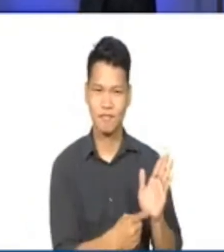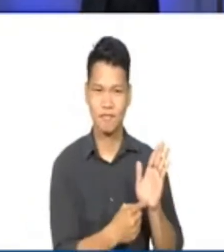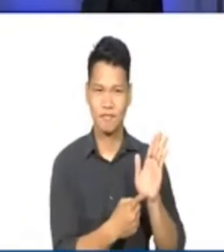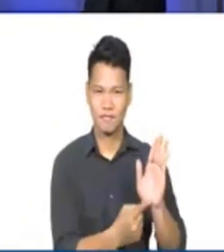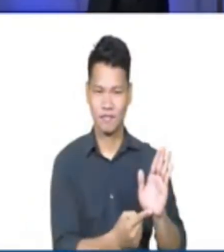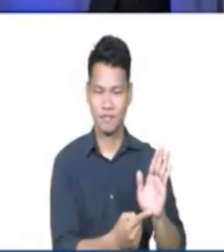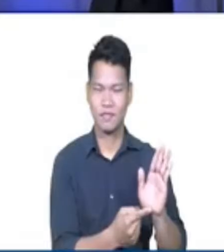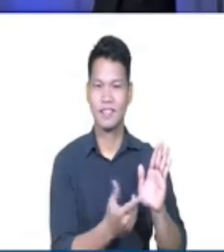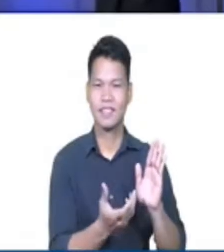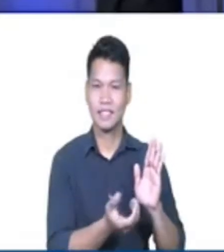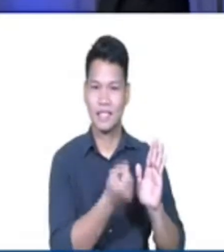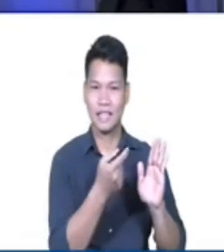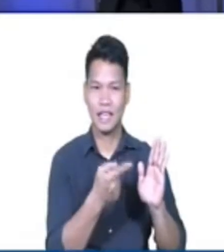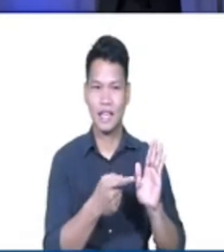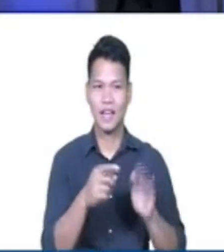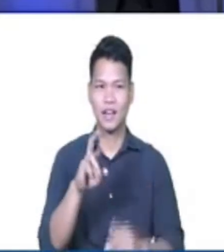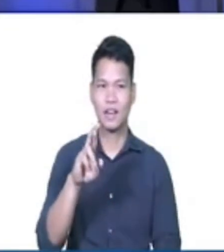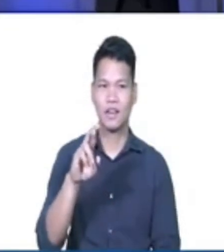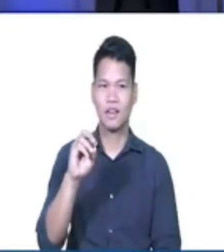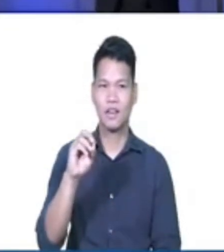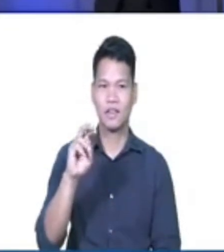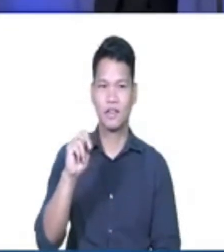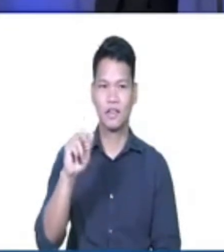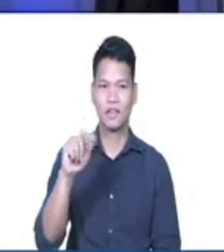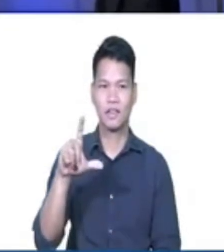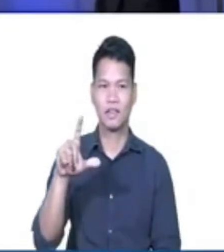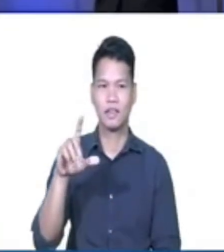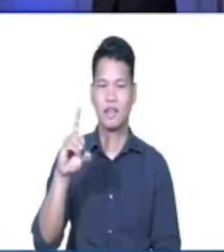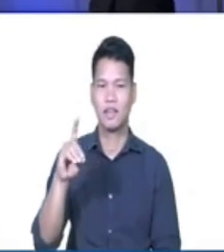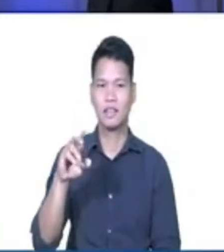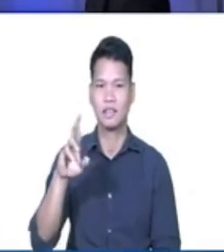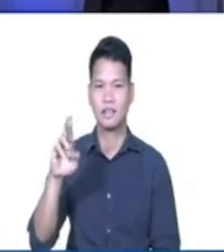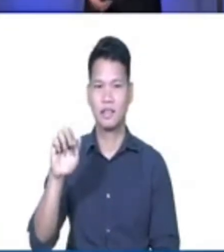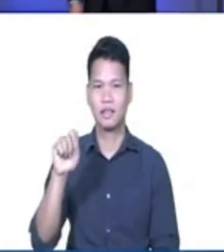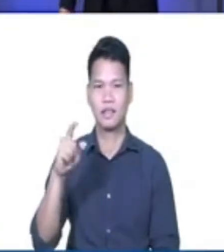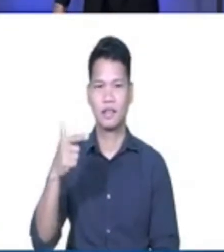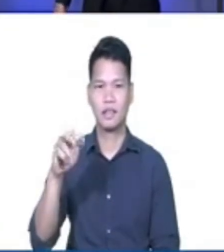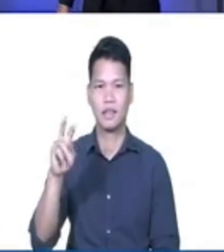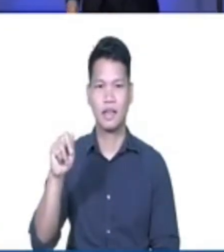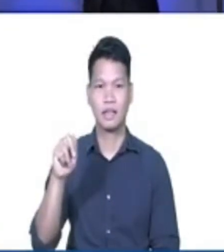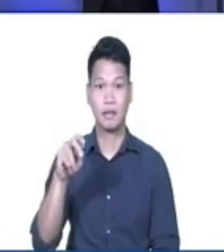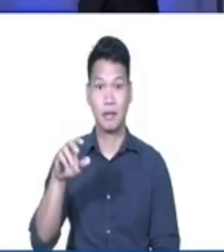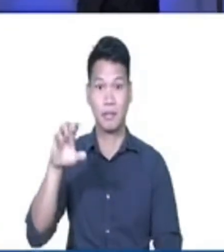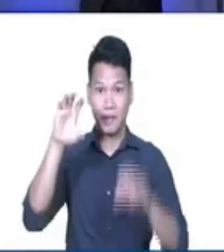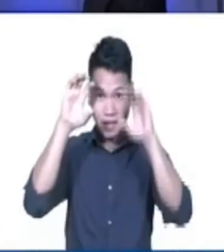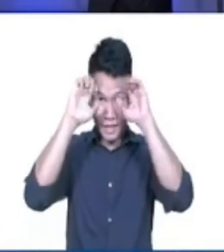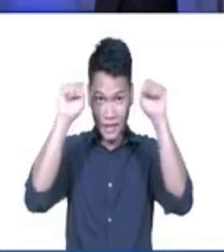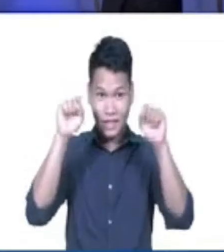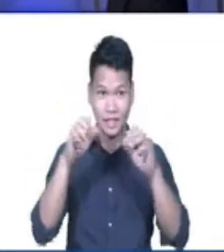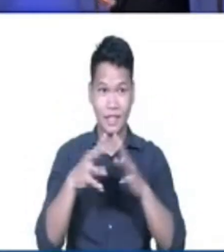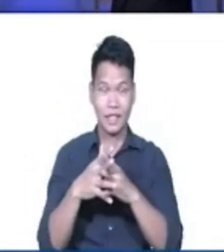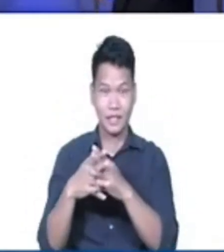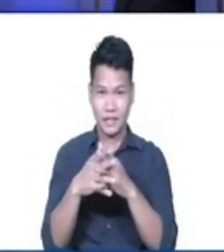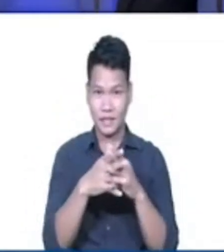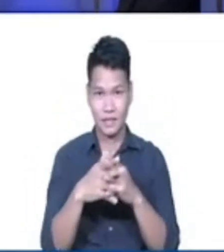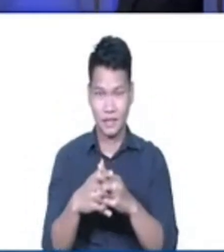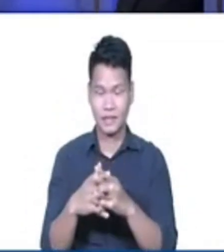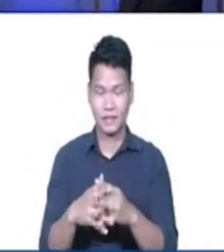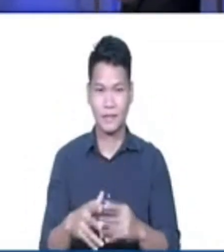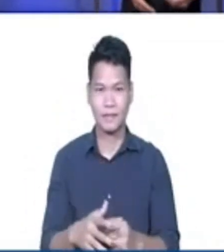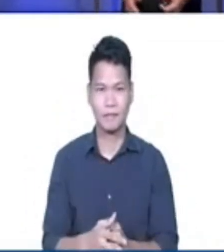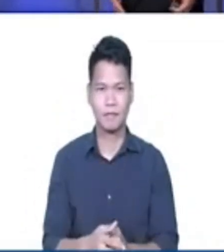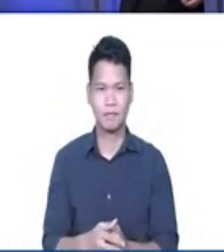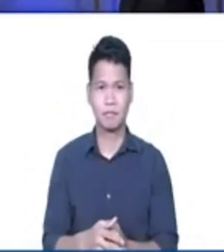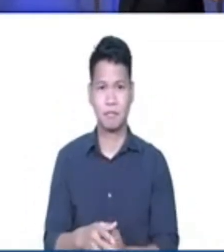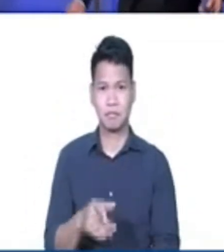in the life of Ronald Reagan. Noong si Ronald Reagan ay bata pa, nakita sa kanyang tita na yung